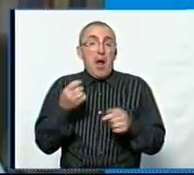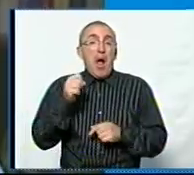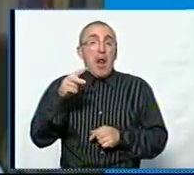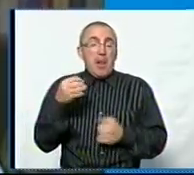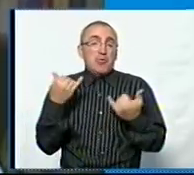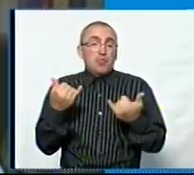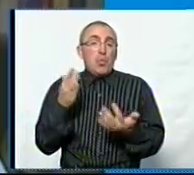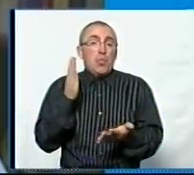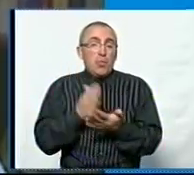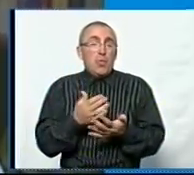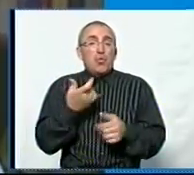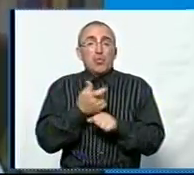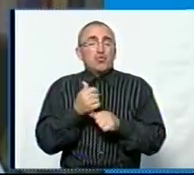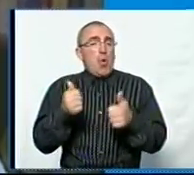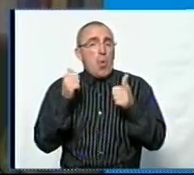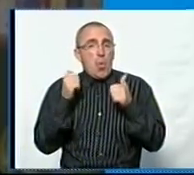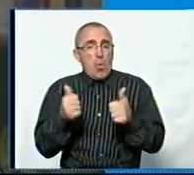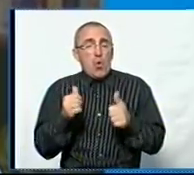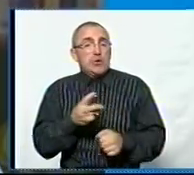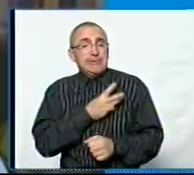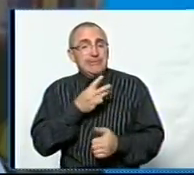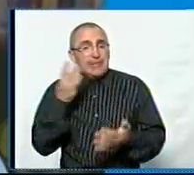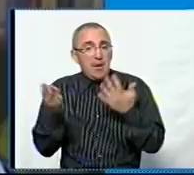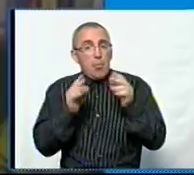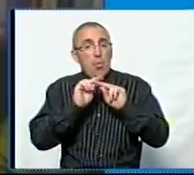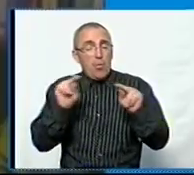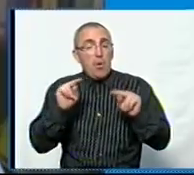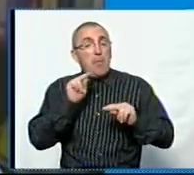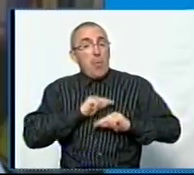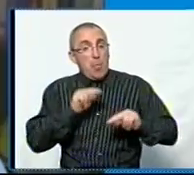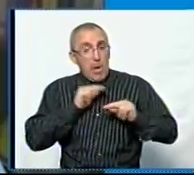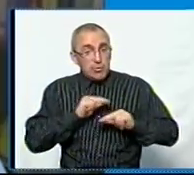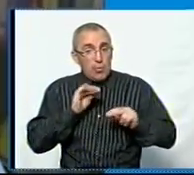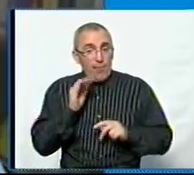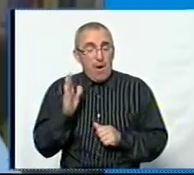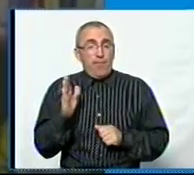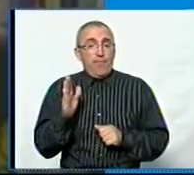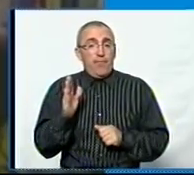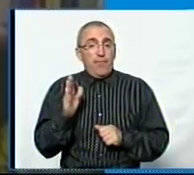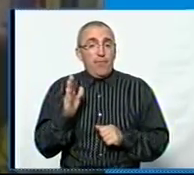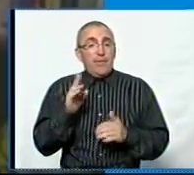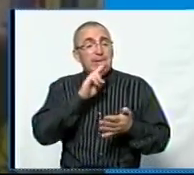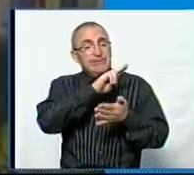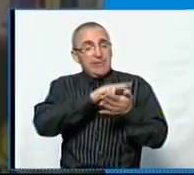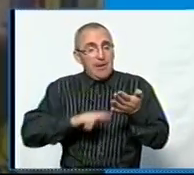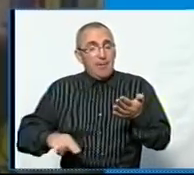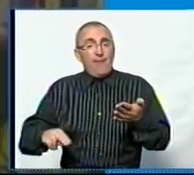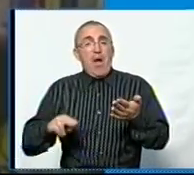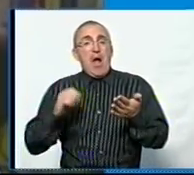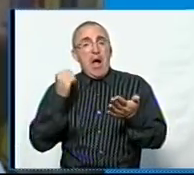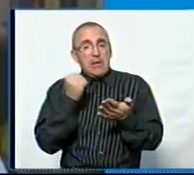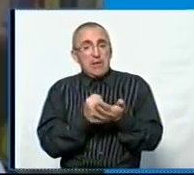сьогодні є дуже хороші стимули для вчителя, який попрацював. Працював і добровільна